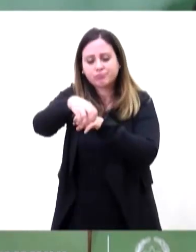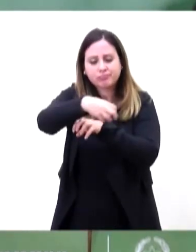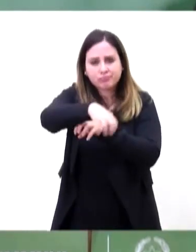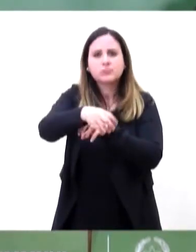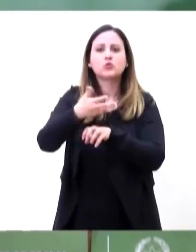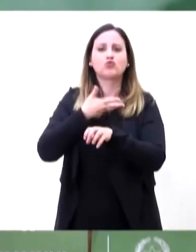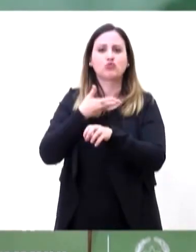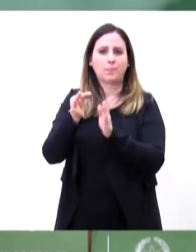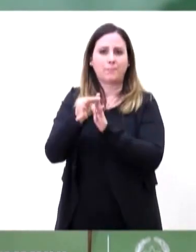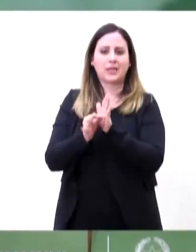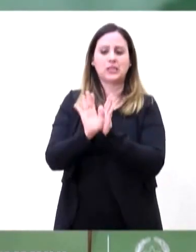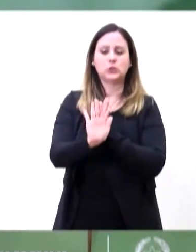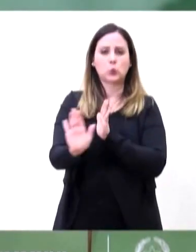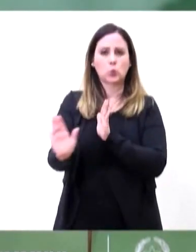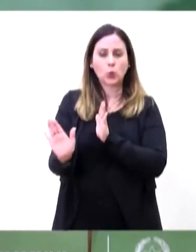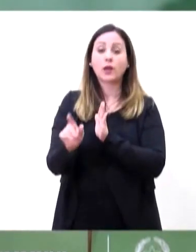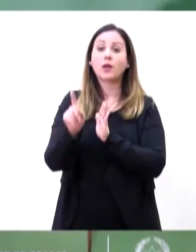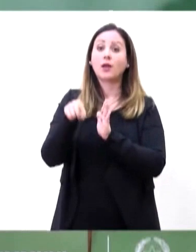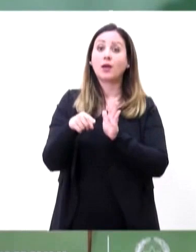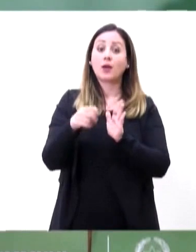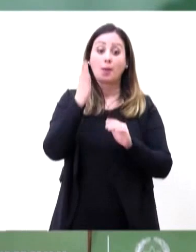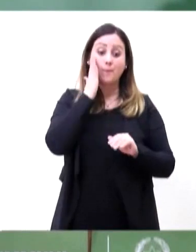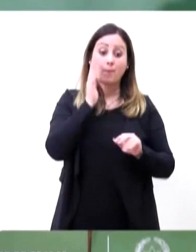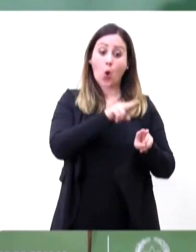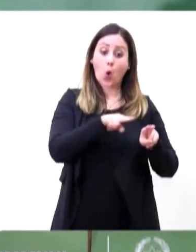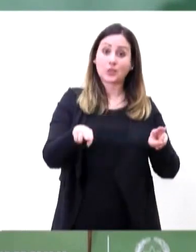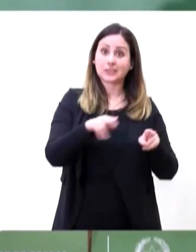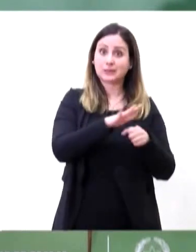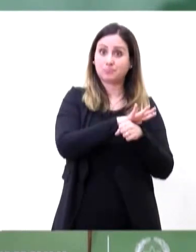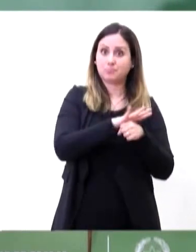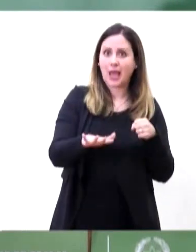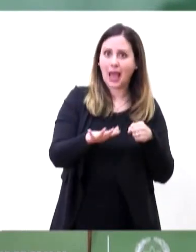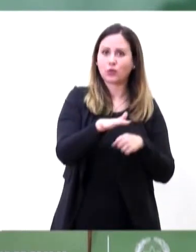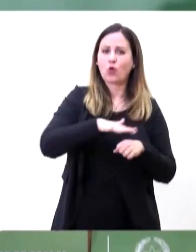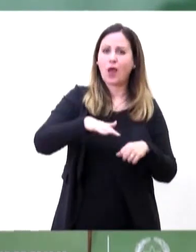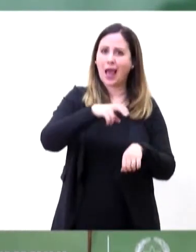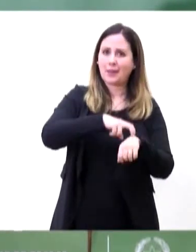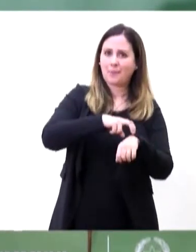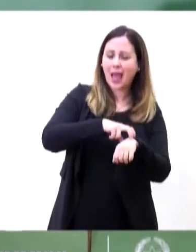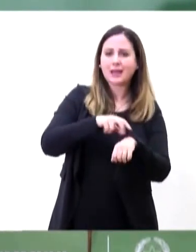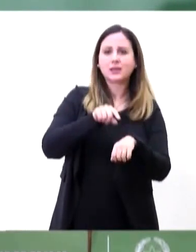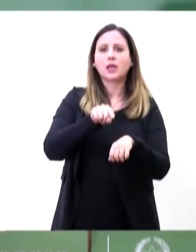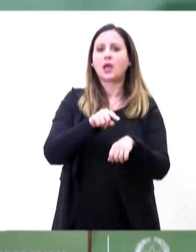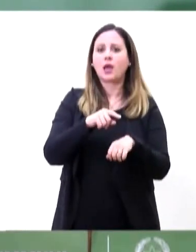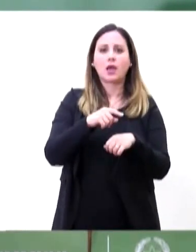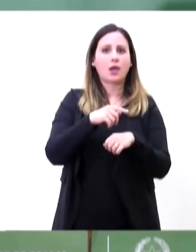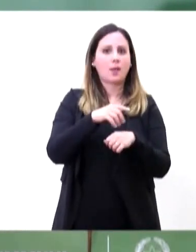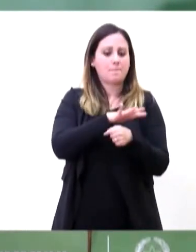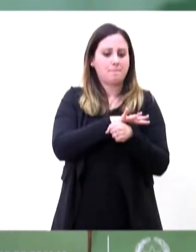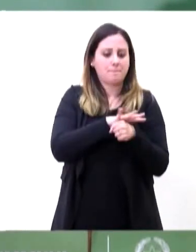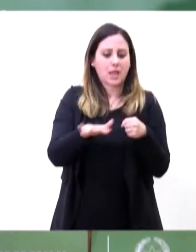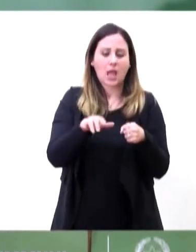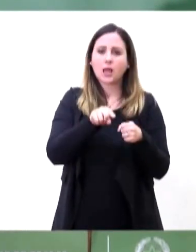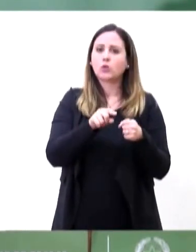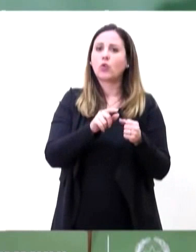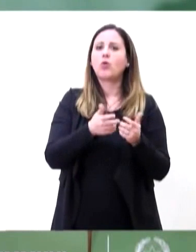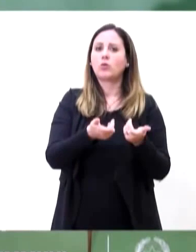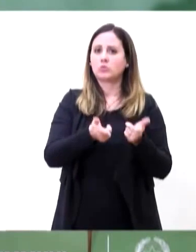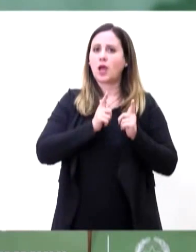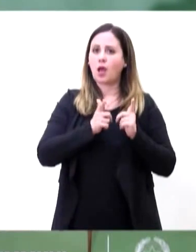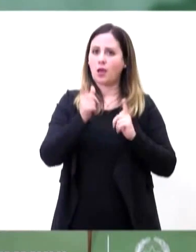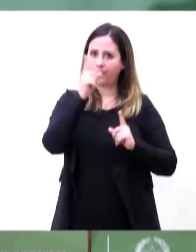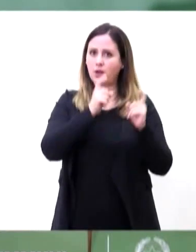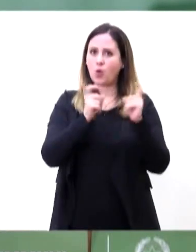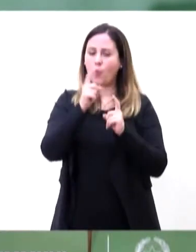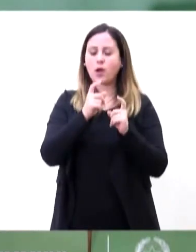laddove c'è soprattutto anche la saturazione dei posti letti nelle aree critiche e mediche, è un aspetto problematico